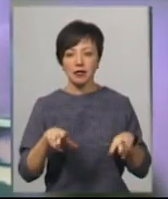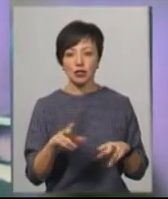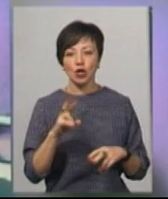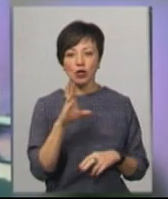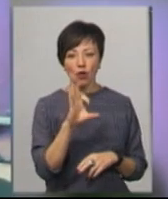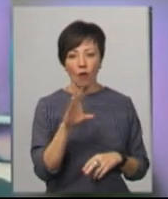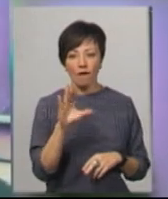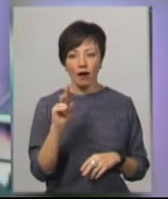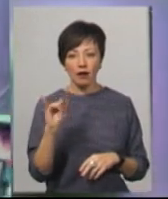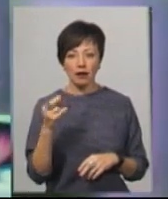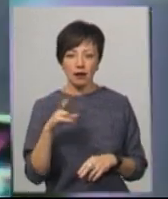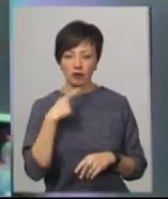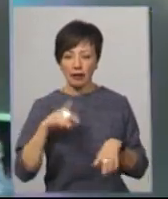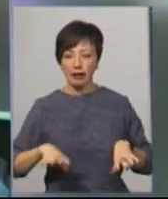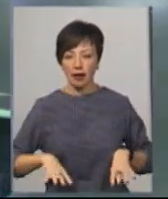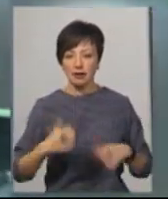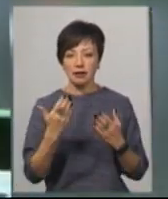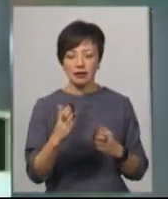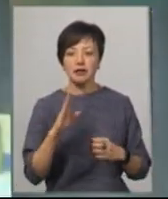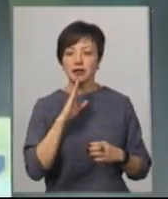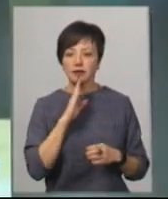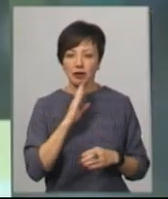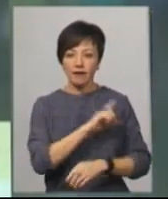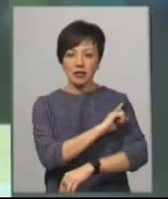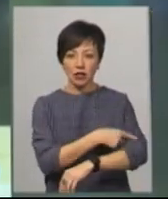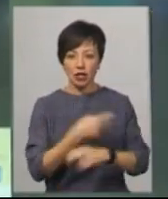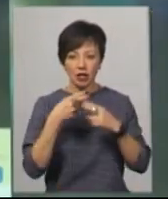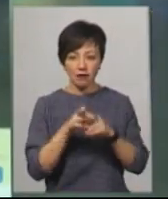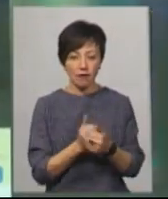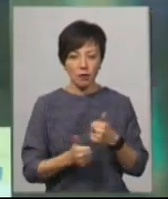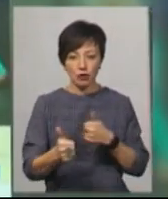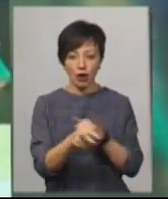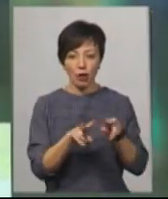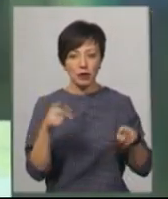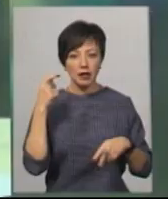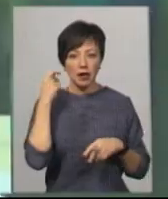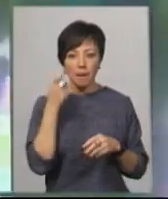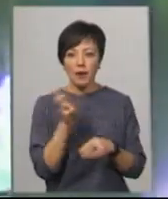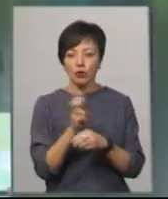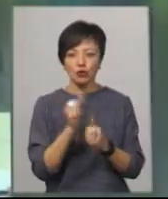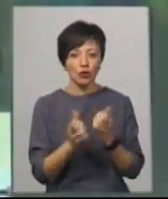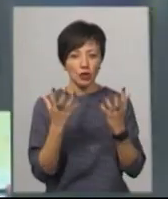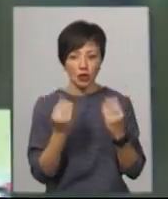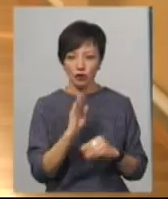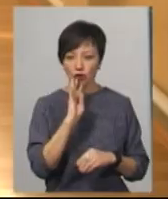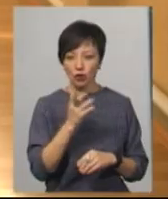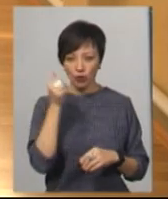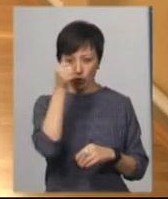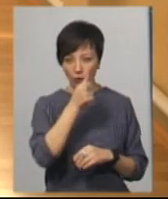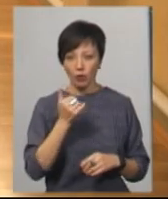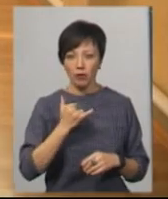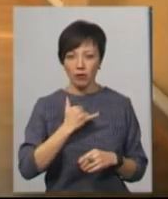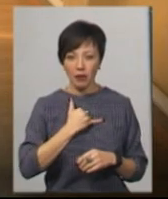Словакії. Тренер каже, її вихованка фізично та технічно випереджає однолітків, бо приходить в залу танців щодня з чотирьох років. У мене